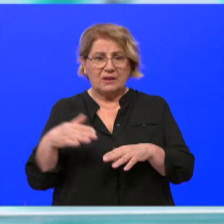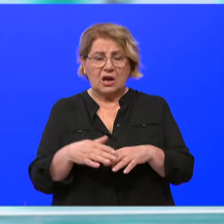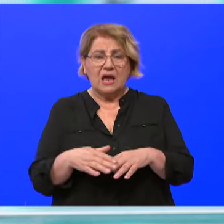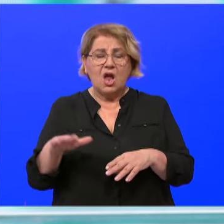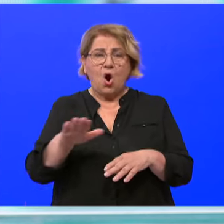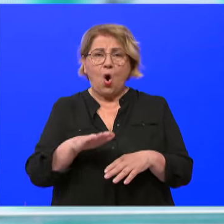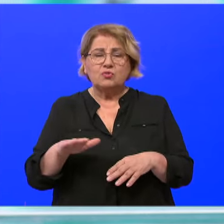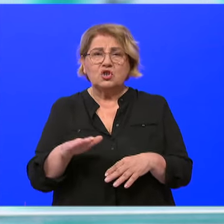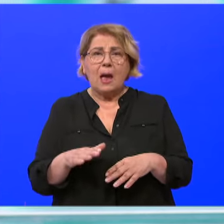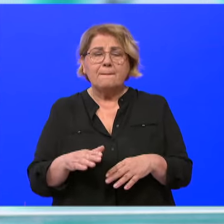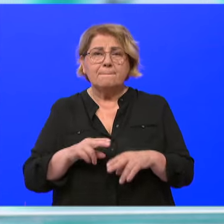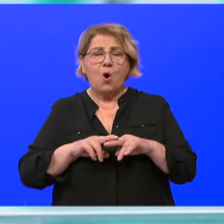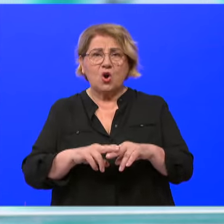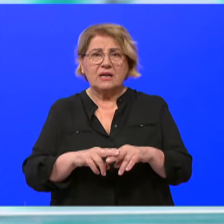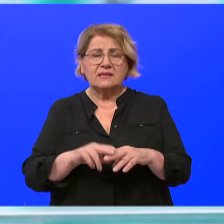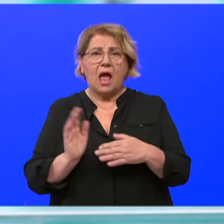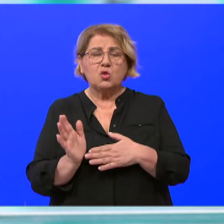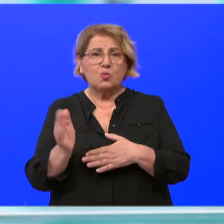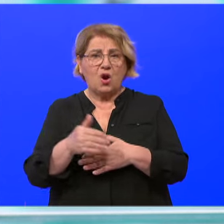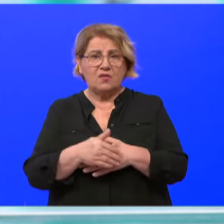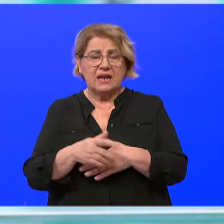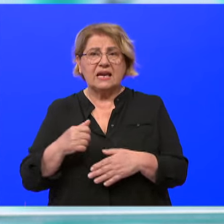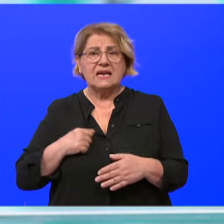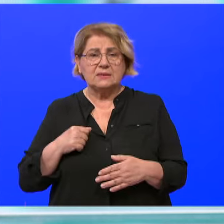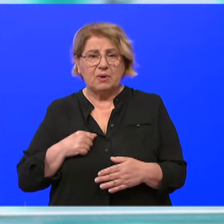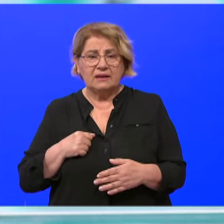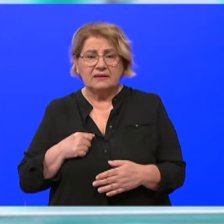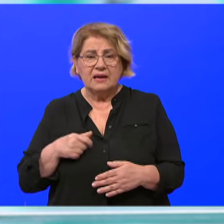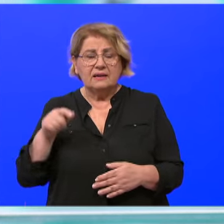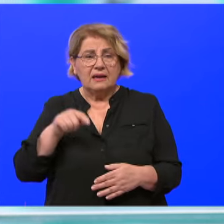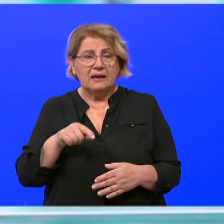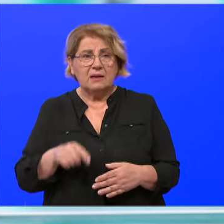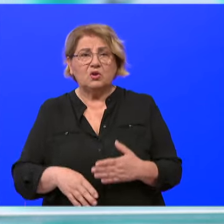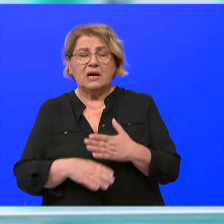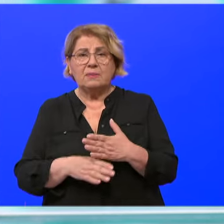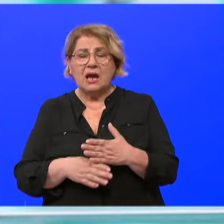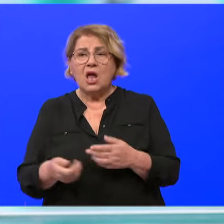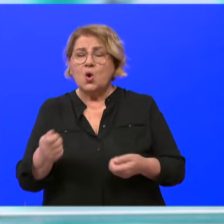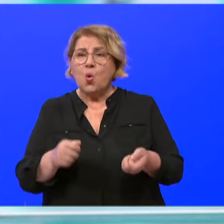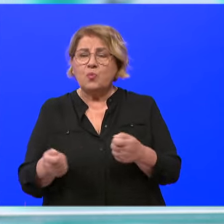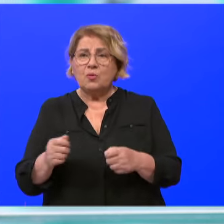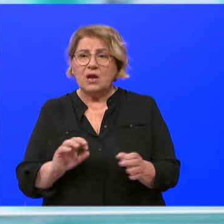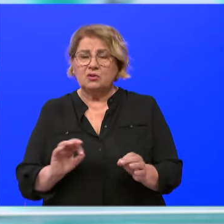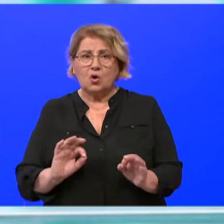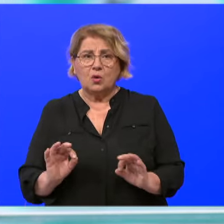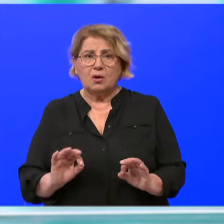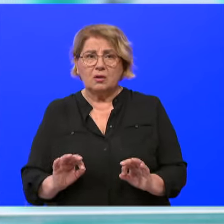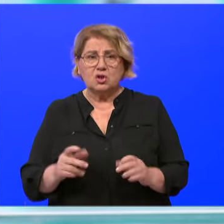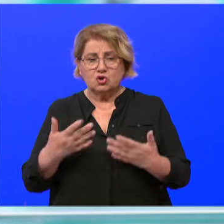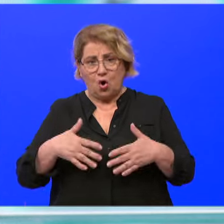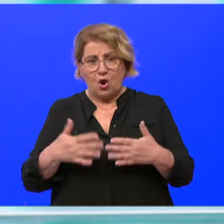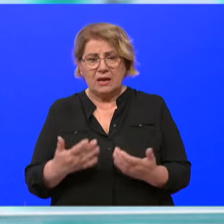opća bolnica Dubrovnik i klinički centar Split. Da idemo pomagati kupnjom uređaja i da